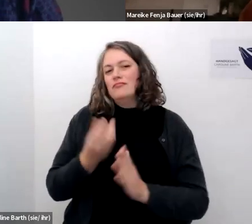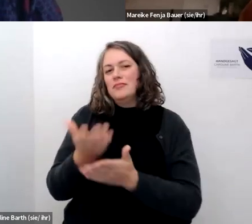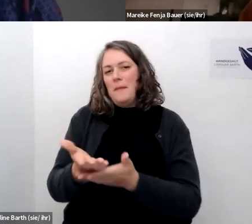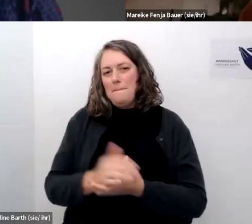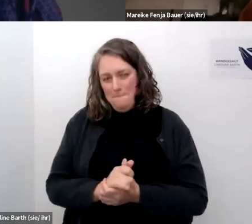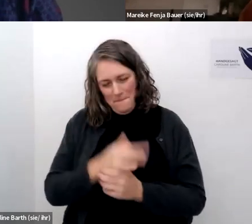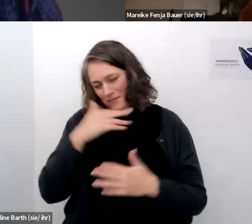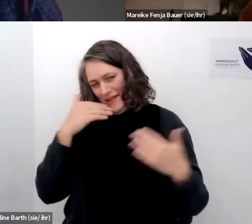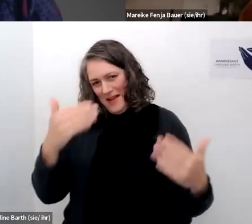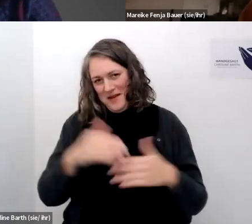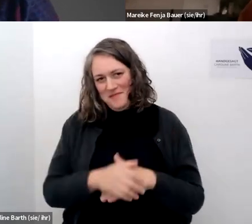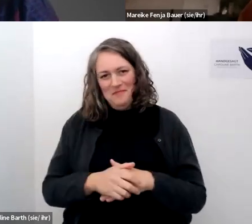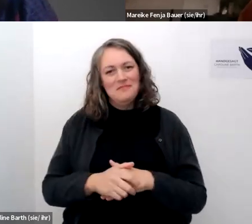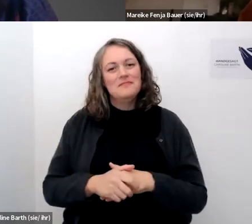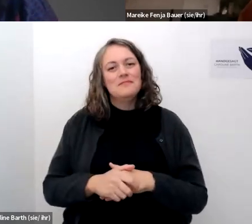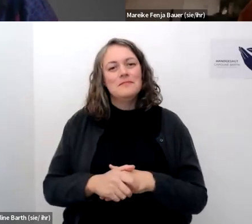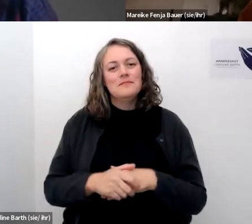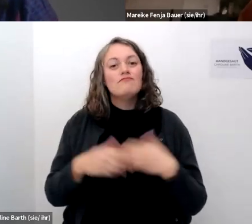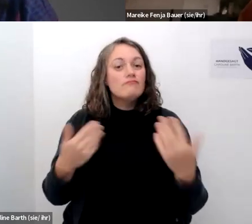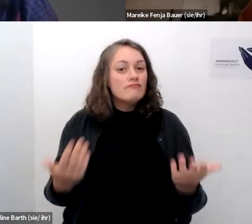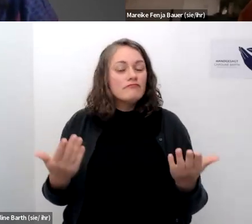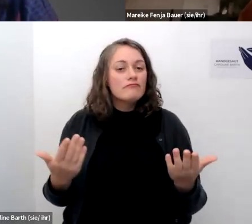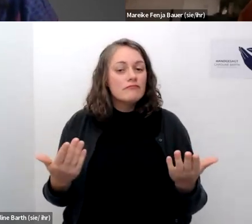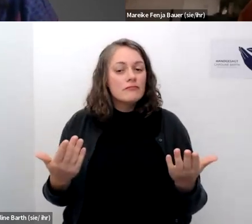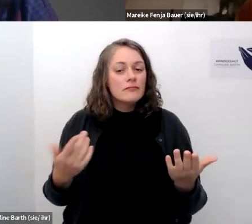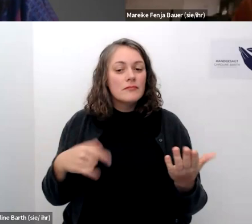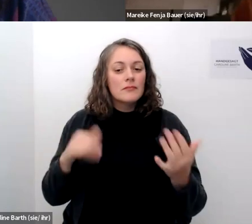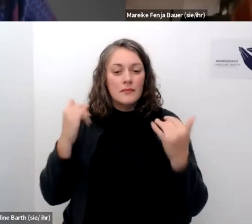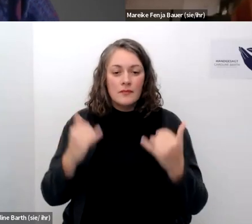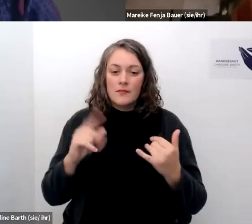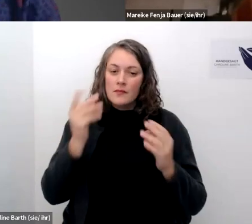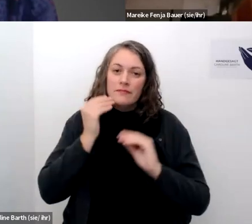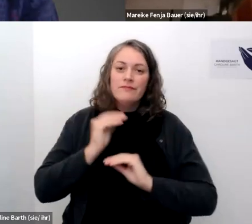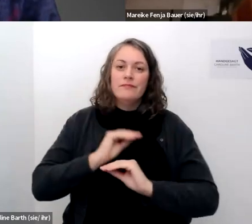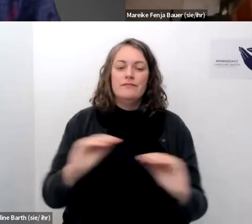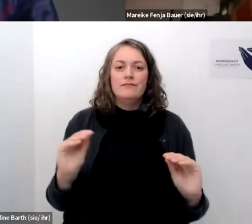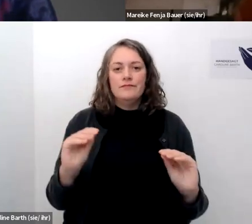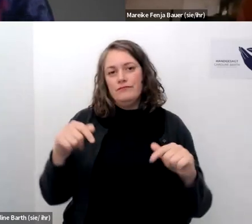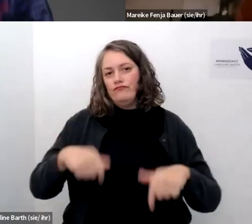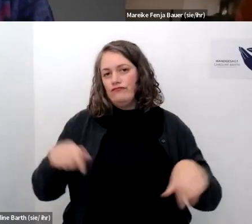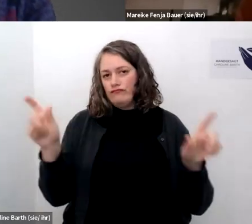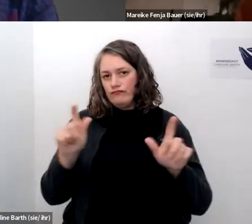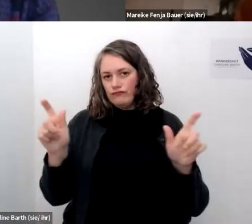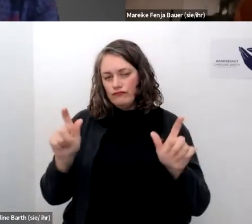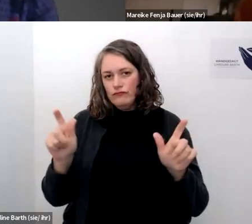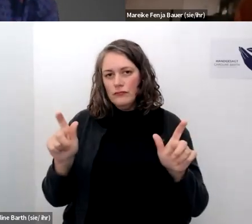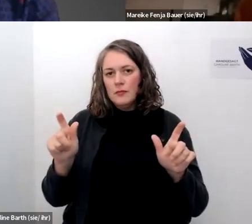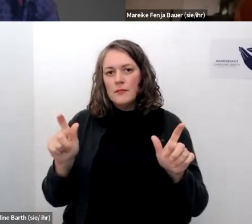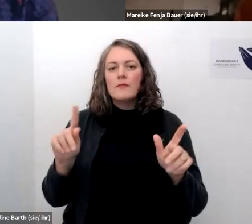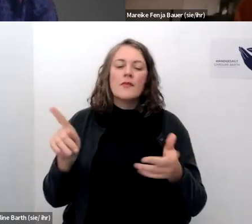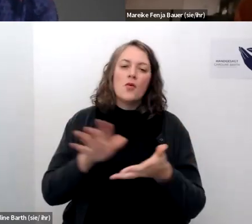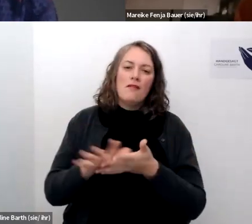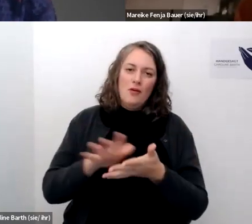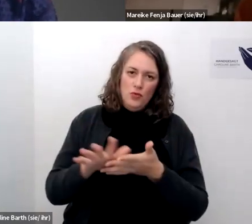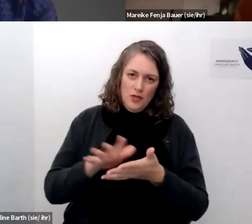arbeit genau ich würde auch noch mal darauf hinweisen dass die veranstaltung heute evaluiert